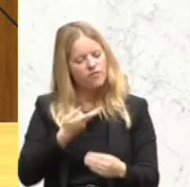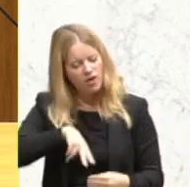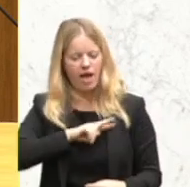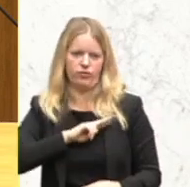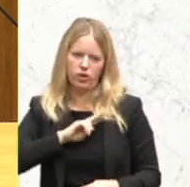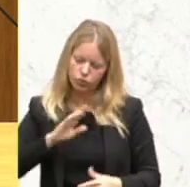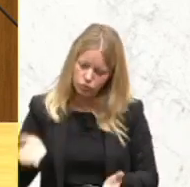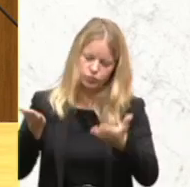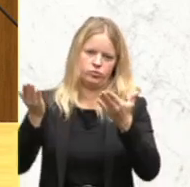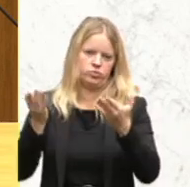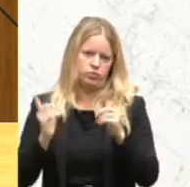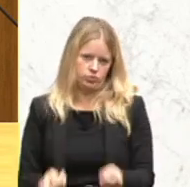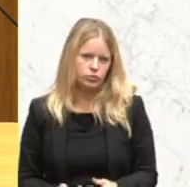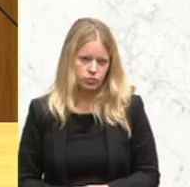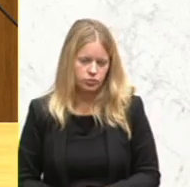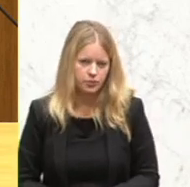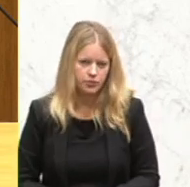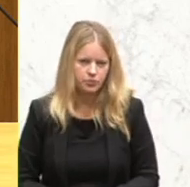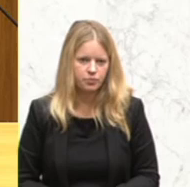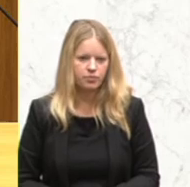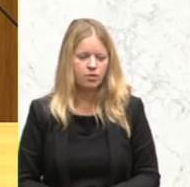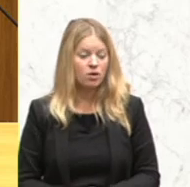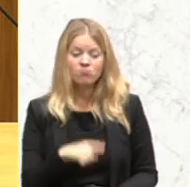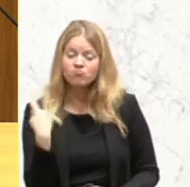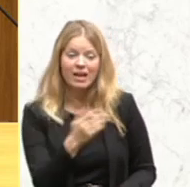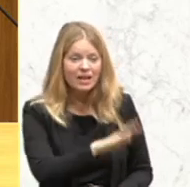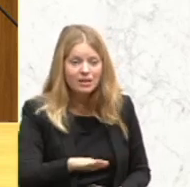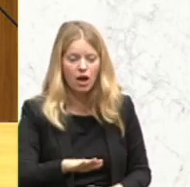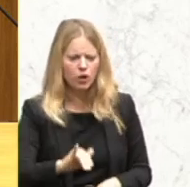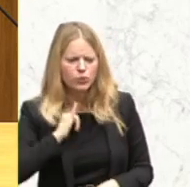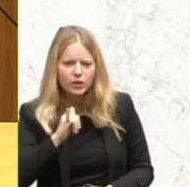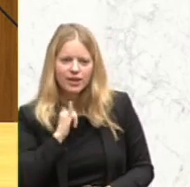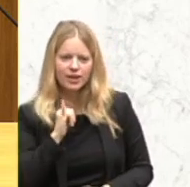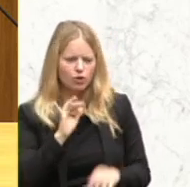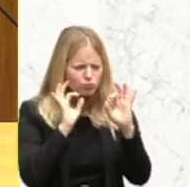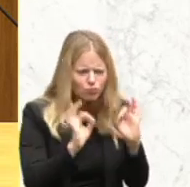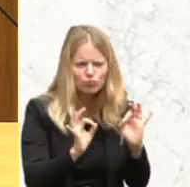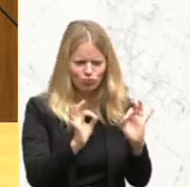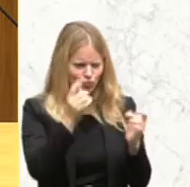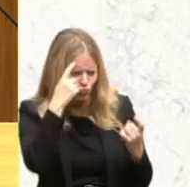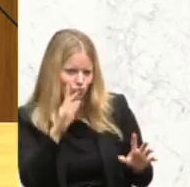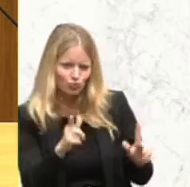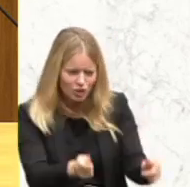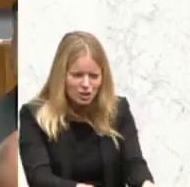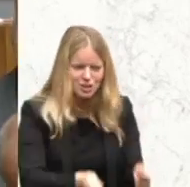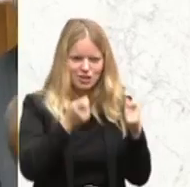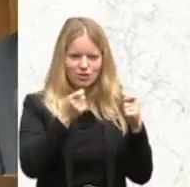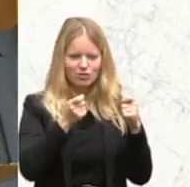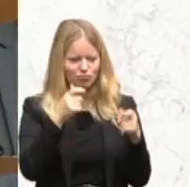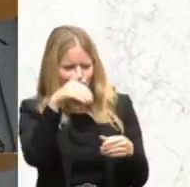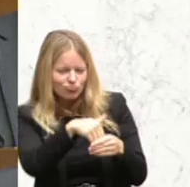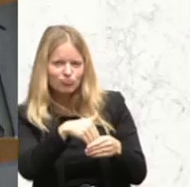rufen. Wir müssen unsere Kinder und Jugendlichen so sorgfältig erziehen und sie mit einem humanistischen